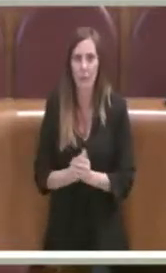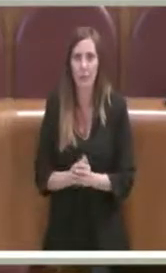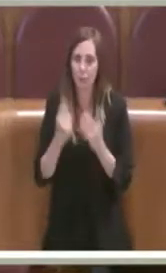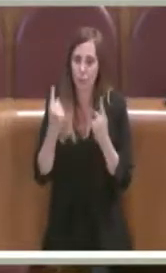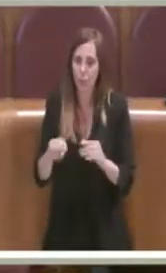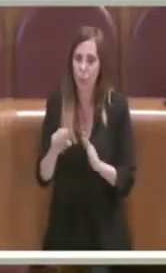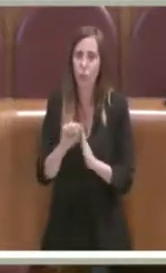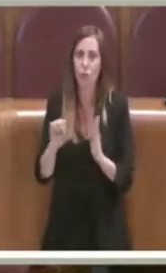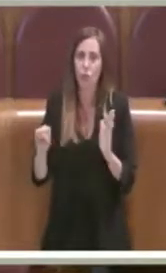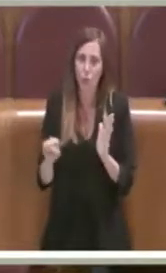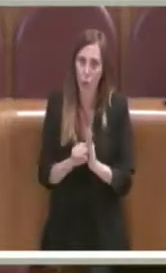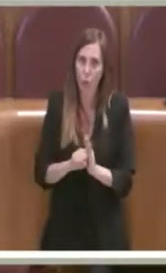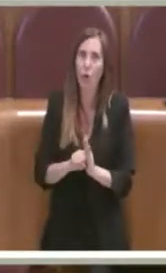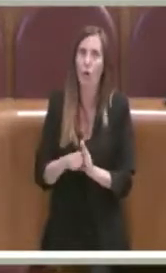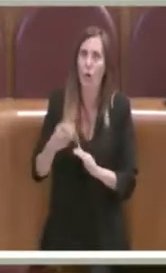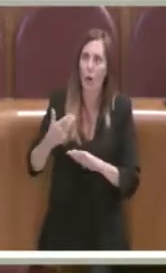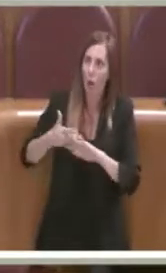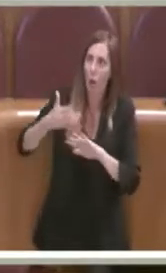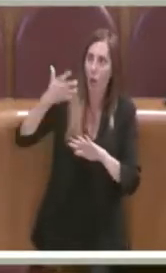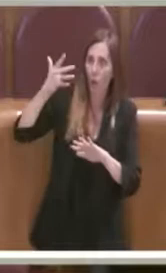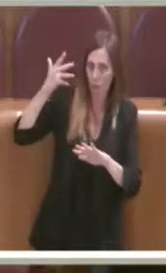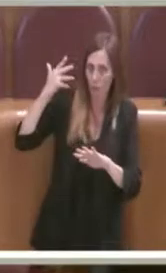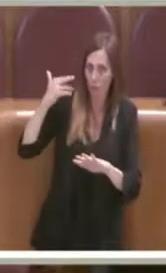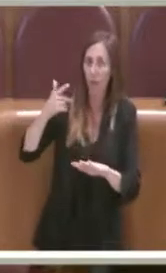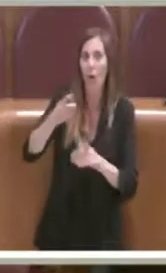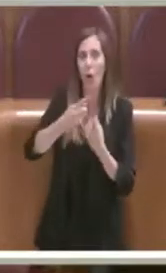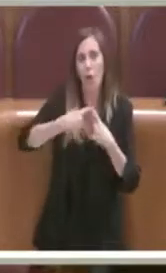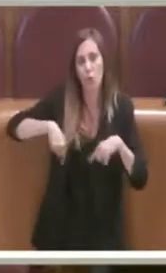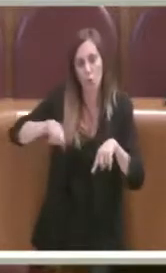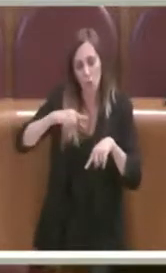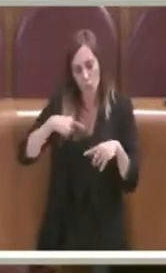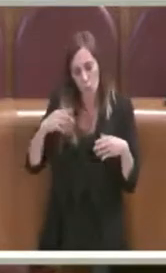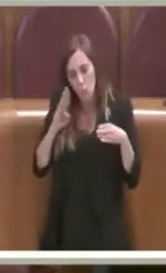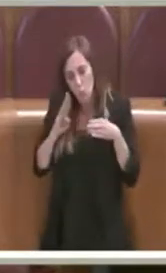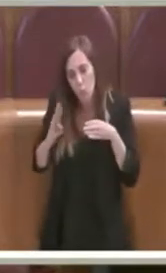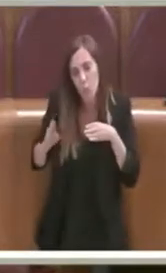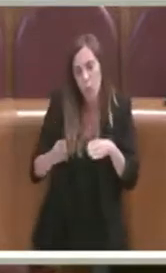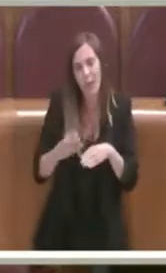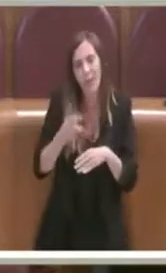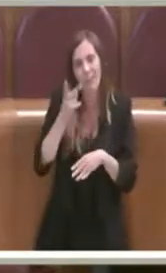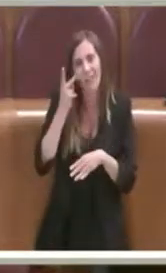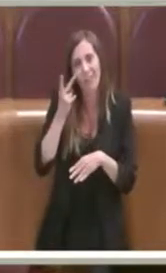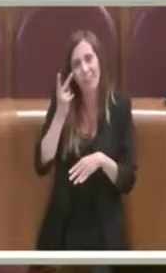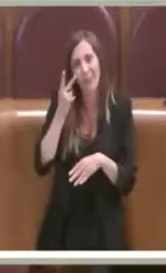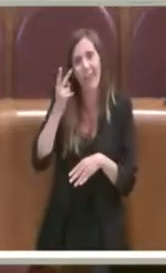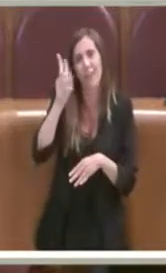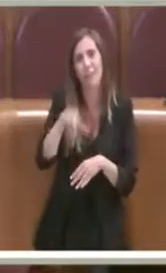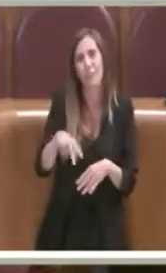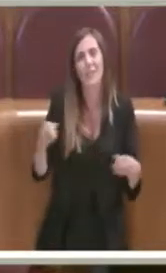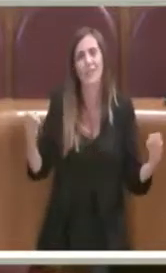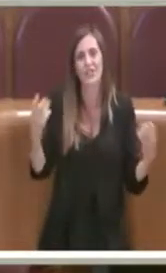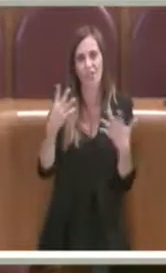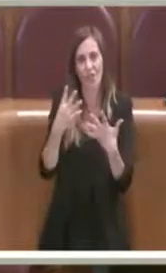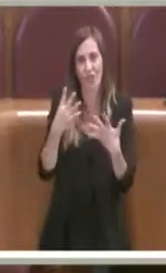lontano, noi ce ne siamo occupati, ci tengo a dire, praticamente da febbraio 2019